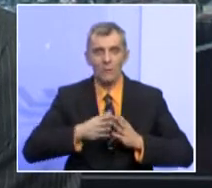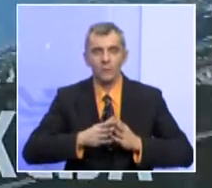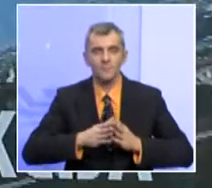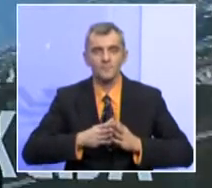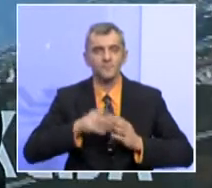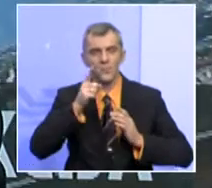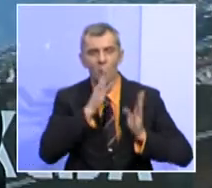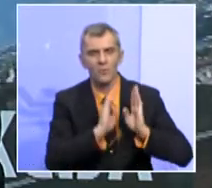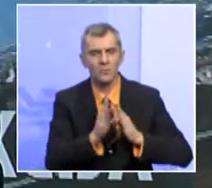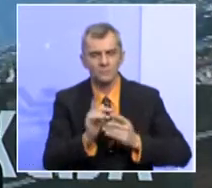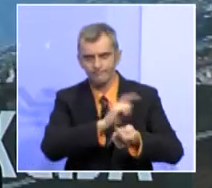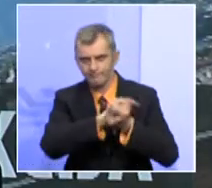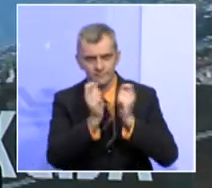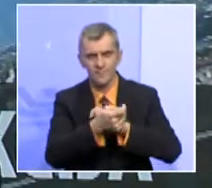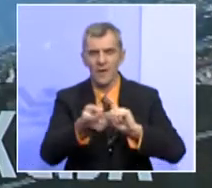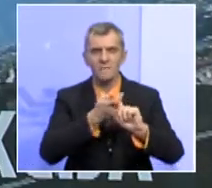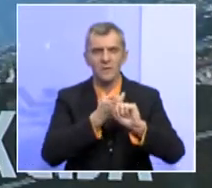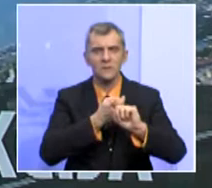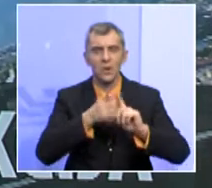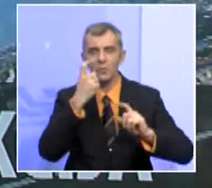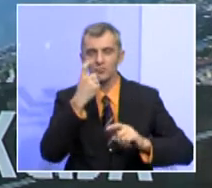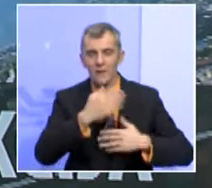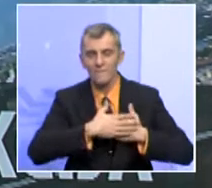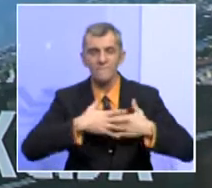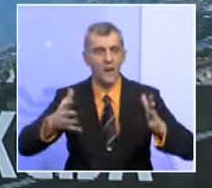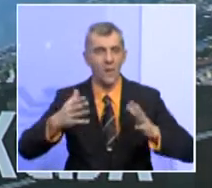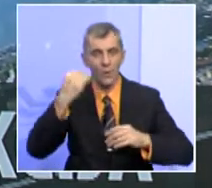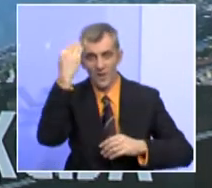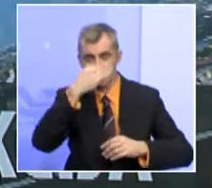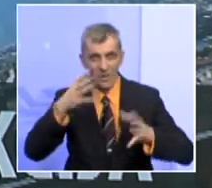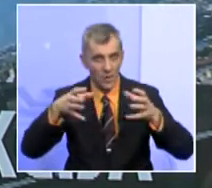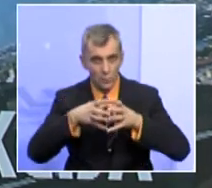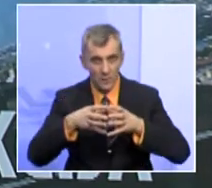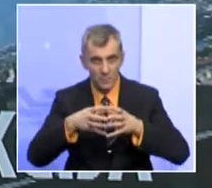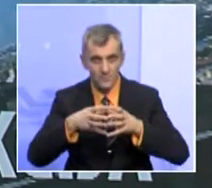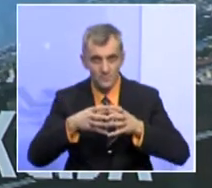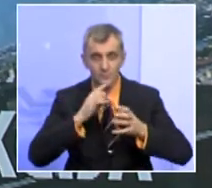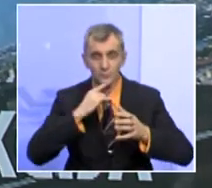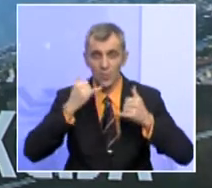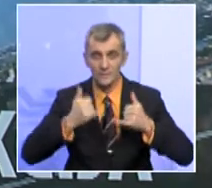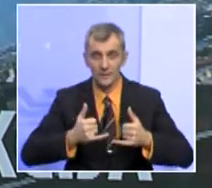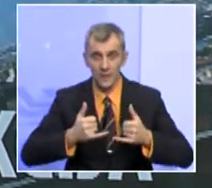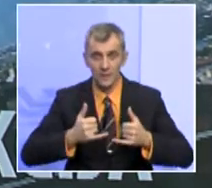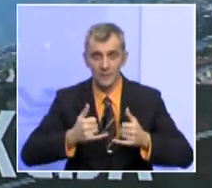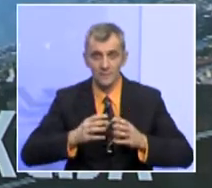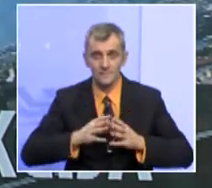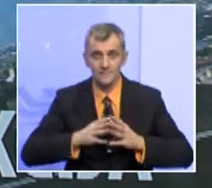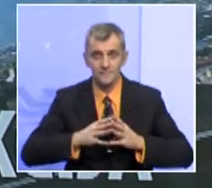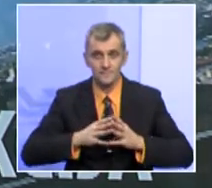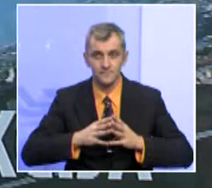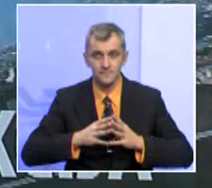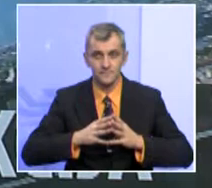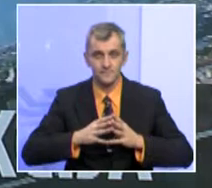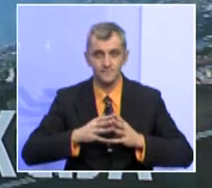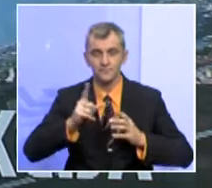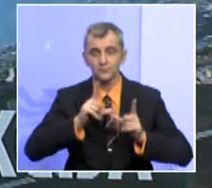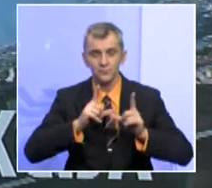u tom procesu rekonstrukcije federacije još jednu veliku skupinu hrvata, koja se sada nalazi i u